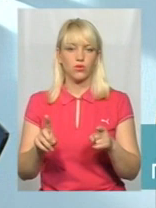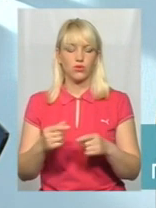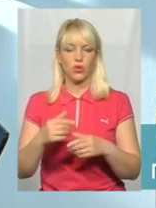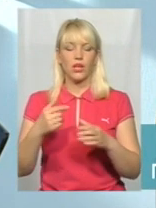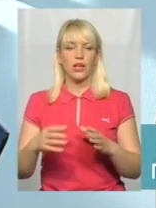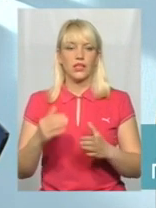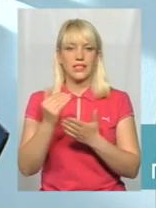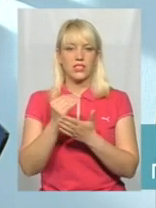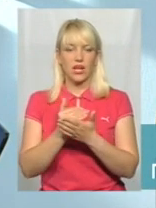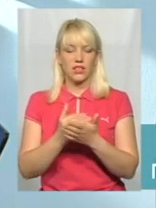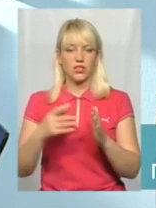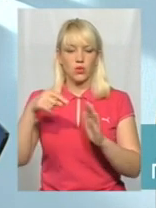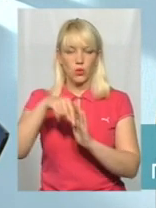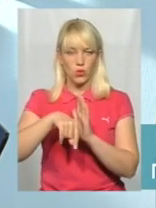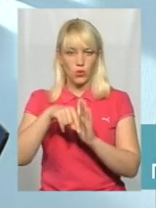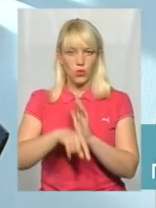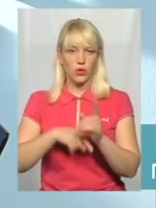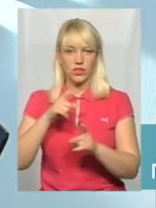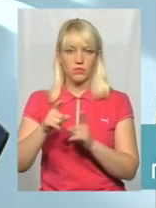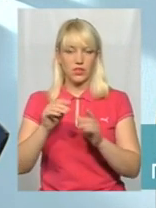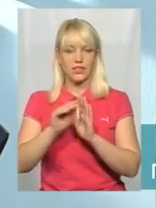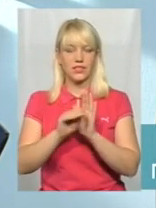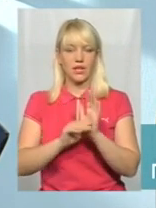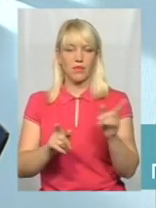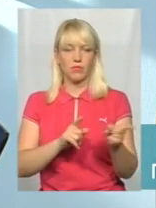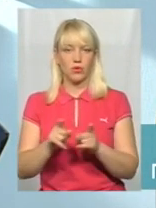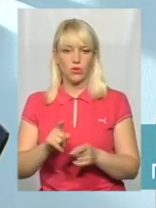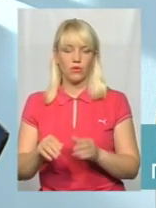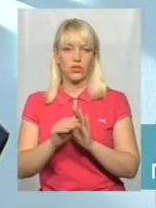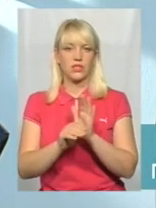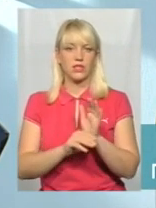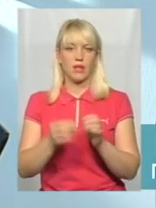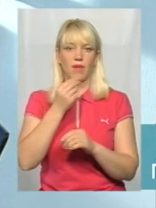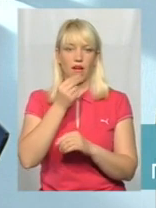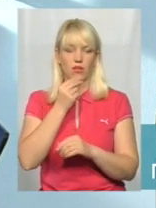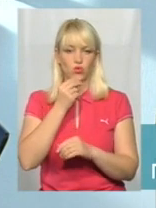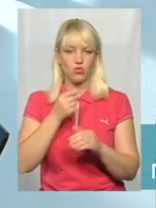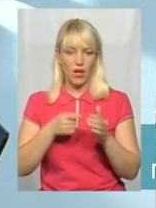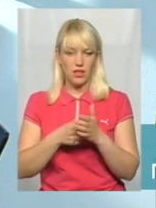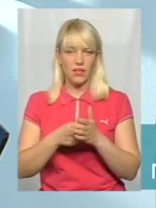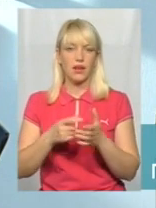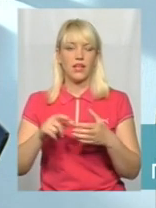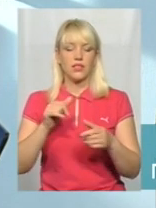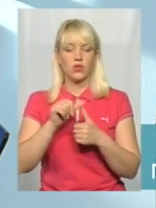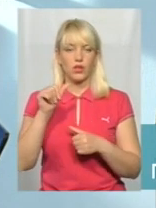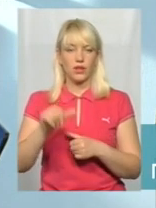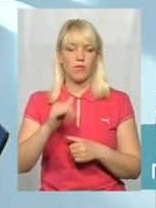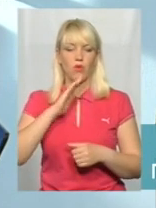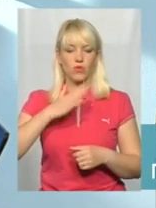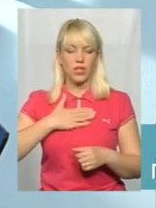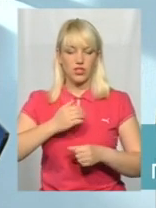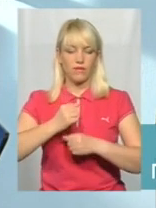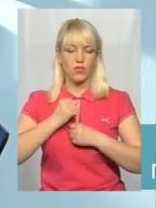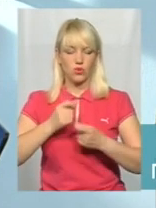структура змінюється, і змінюється система підготовки, система харчування, зокрема, безпосередньо в нашій військовій частині. Все